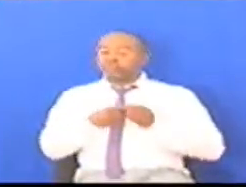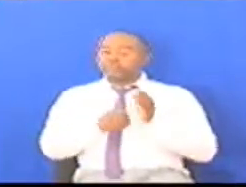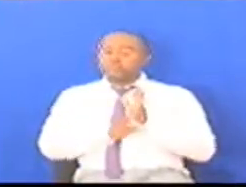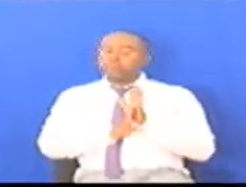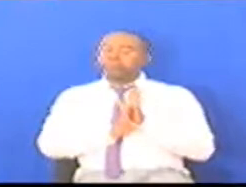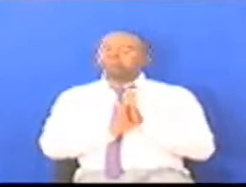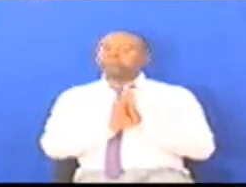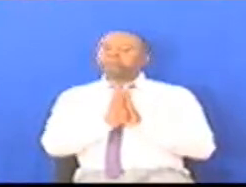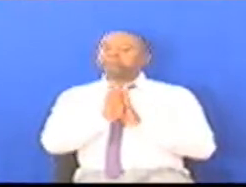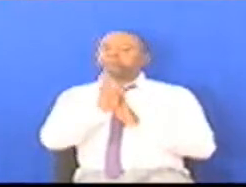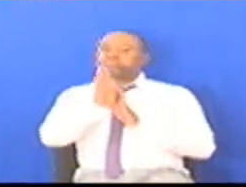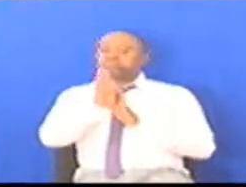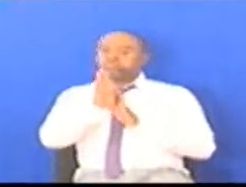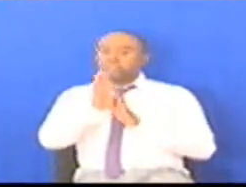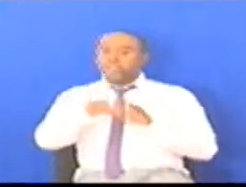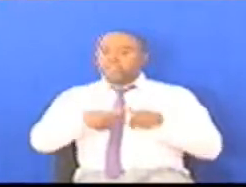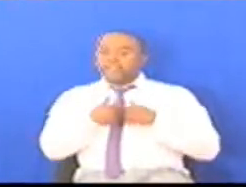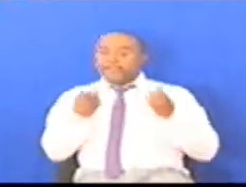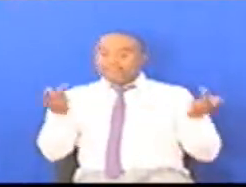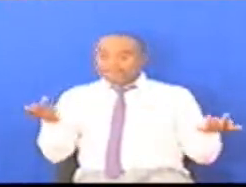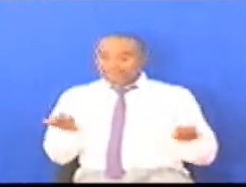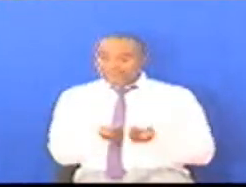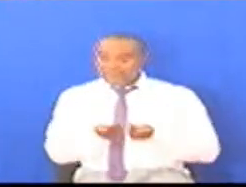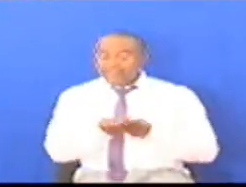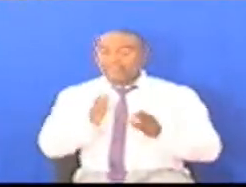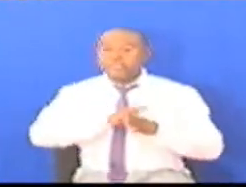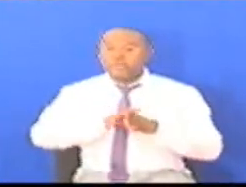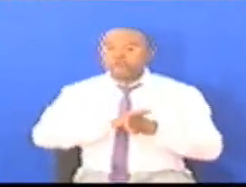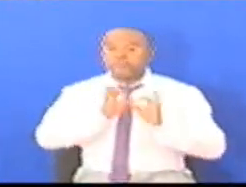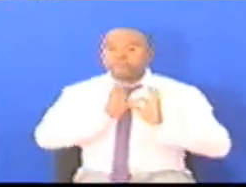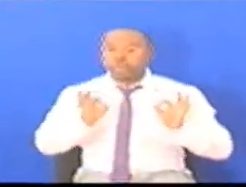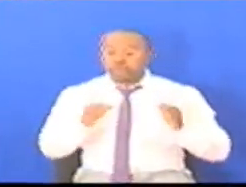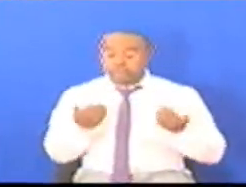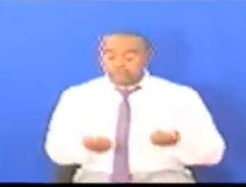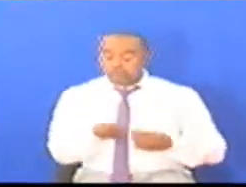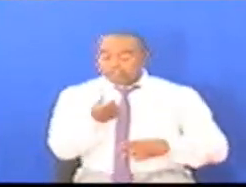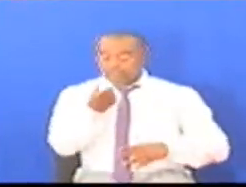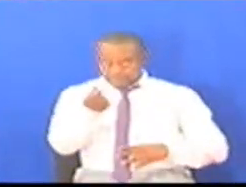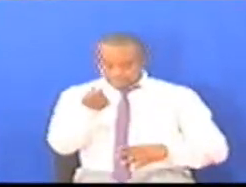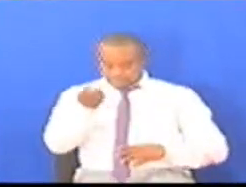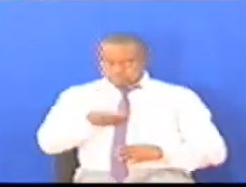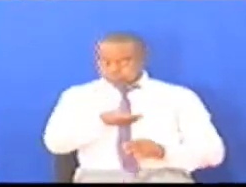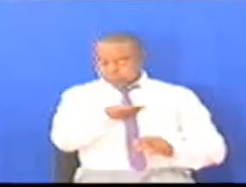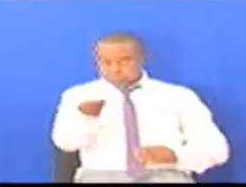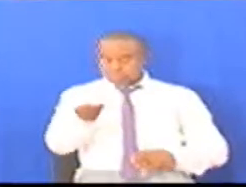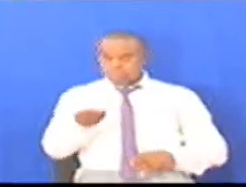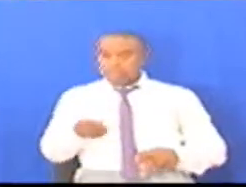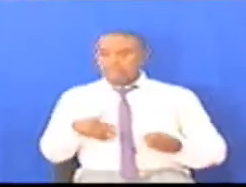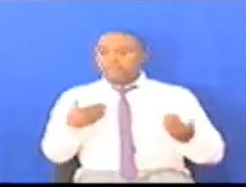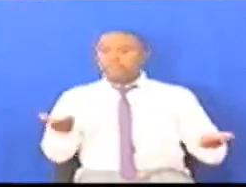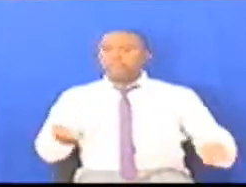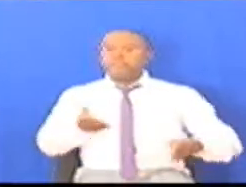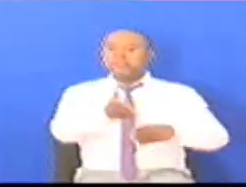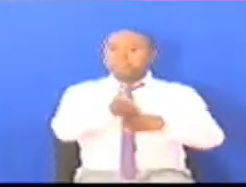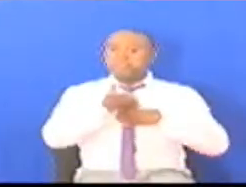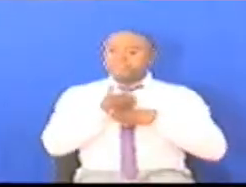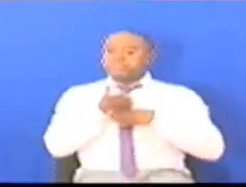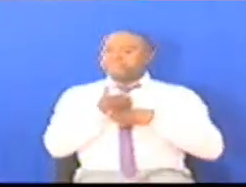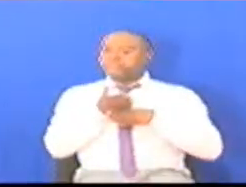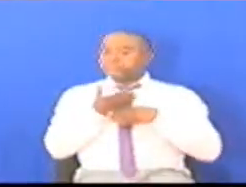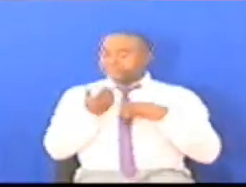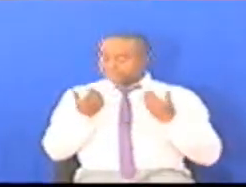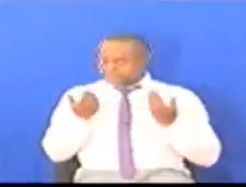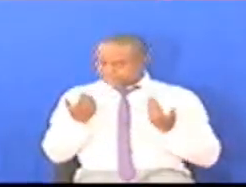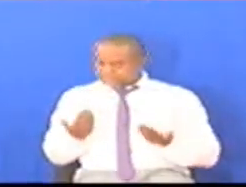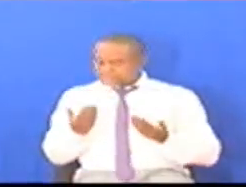Lakini Na Utumiaji Mzuri Wa Feza Ambazo Zimetolewa Mashirika Yale Yanatoa Loans